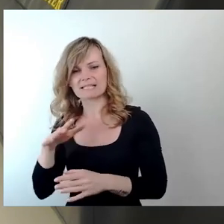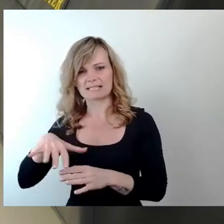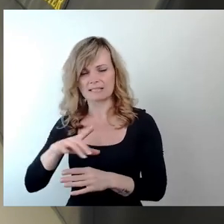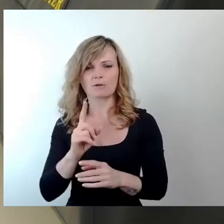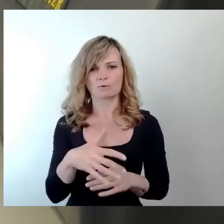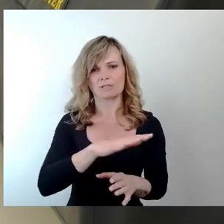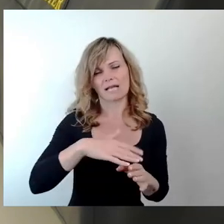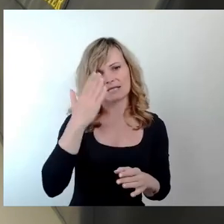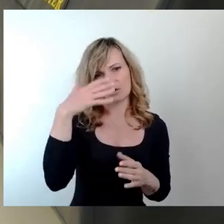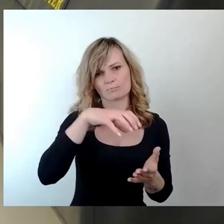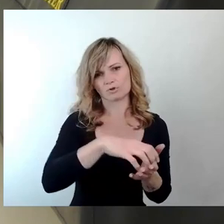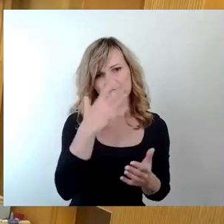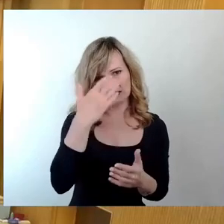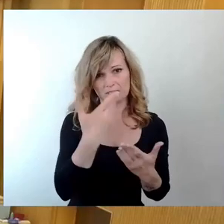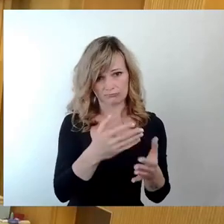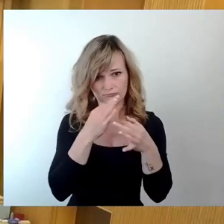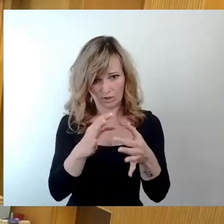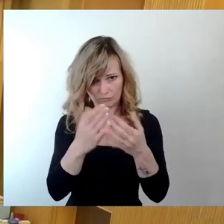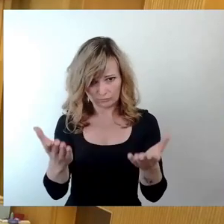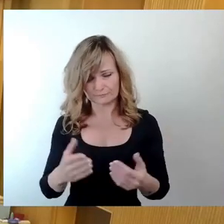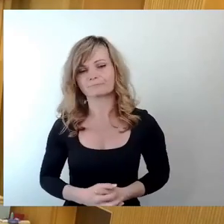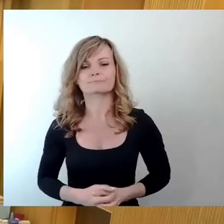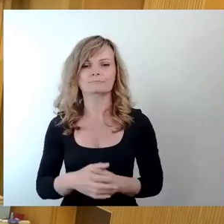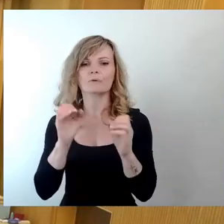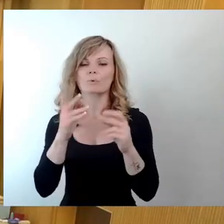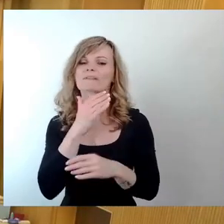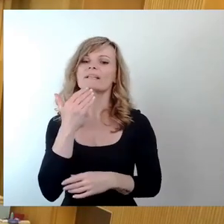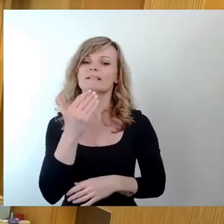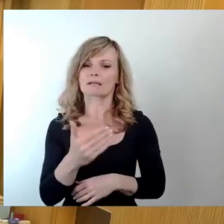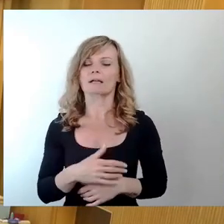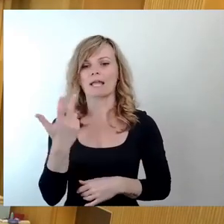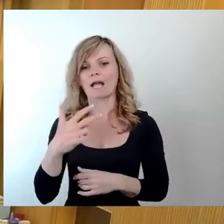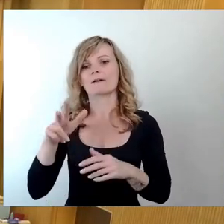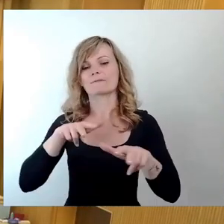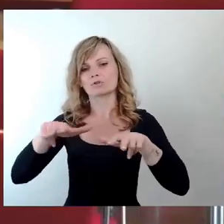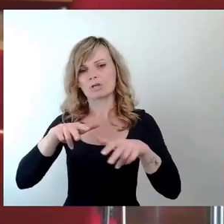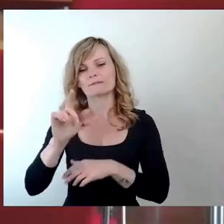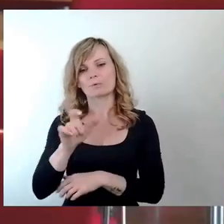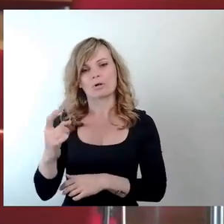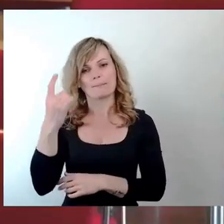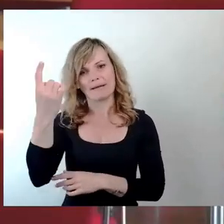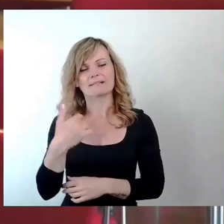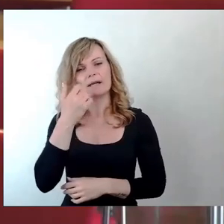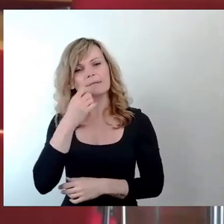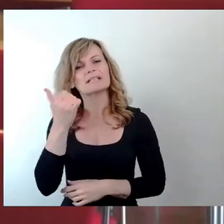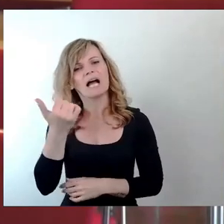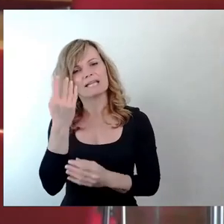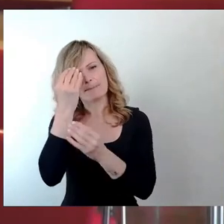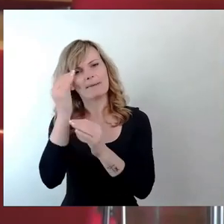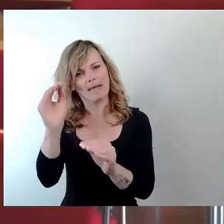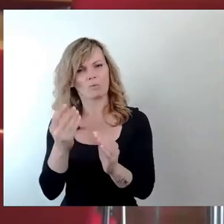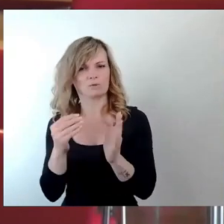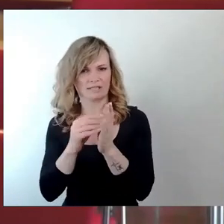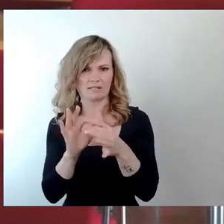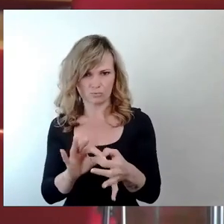Das ist Ihre Frage. Okay. Vielen Dank, Herr Wirtschaftsbürgermeister. Gestatten Sie mir noch die Bemerkung dazu, dass es